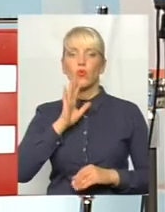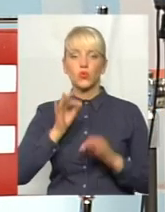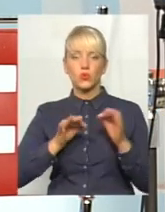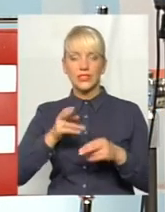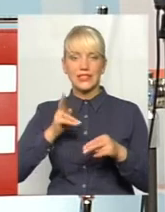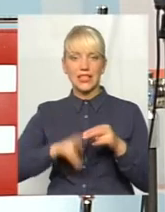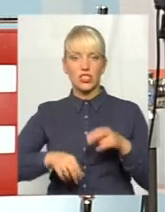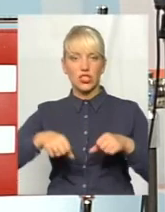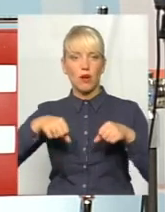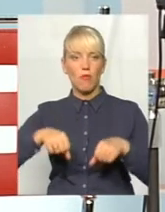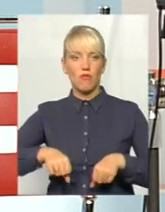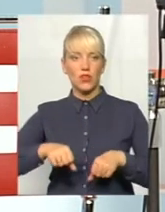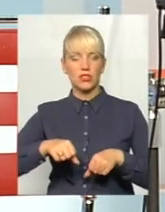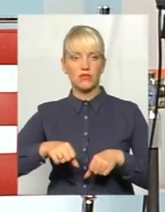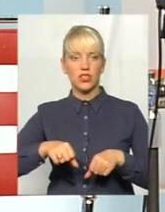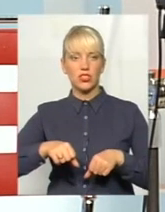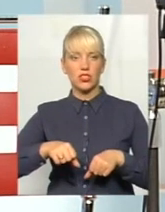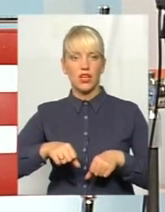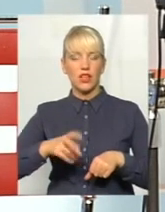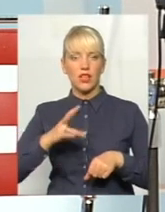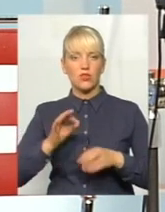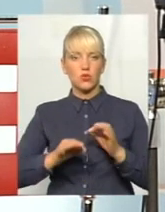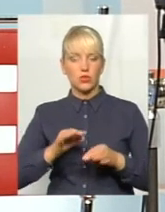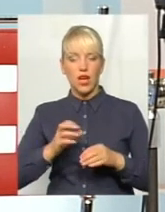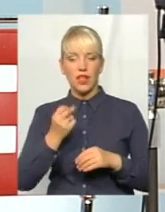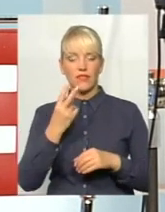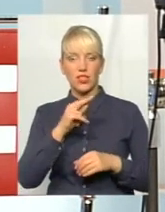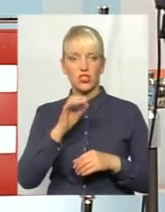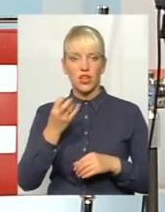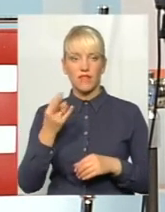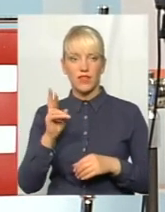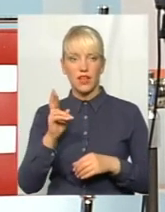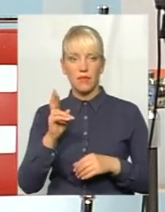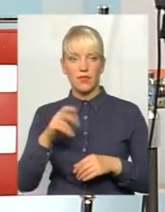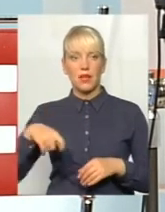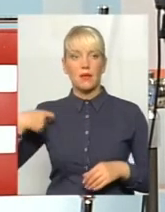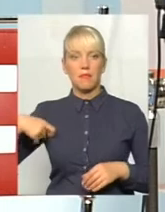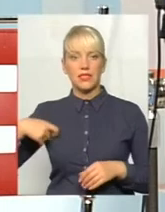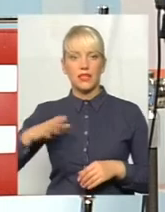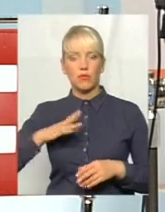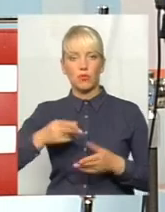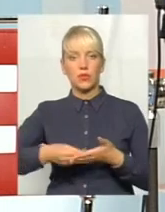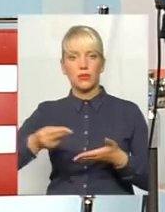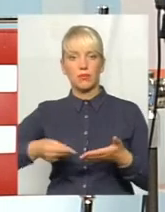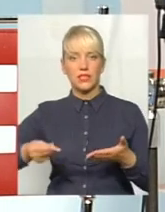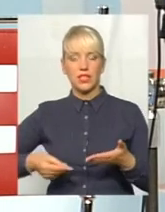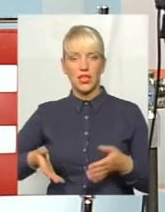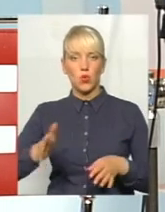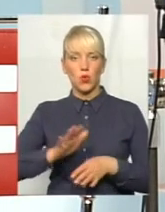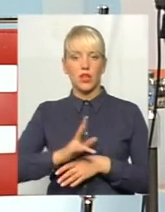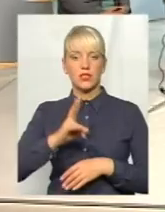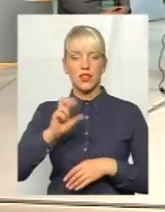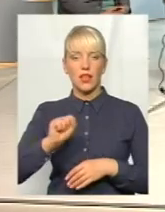виборне на строковий строк. А 12 червня президентом підписується указ на